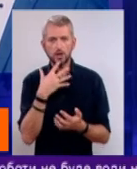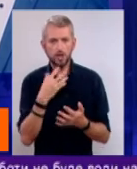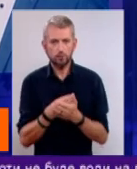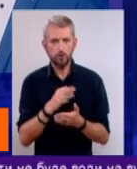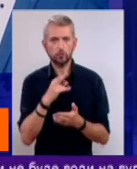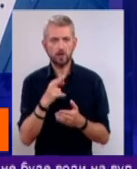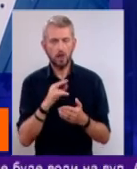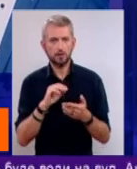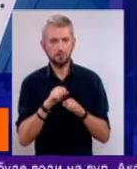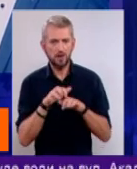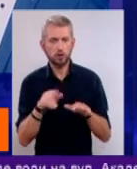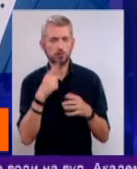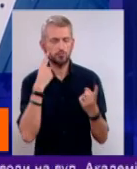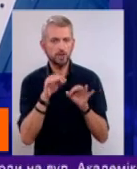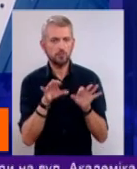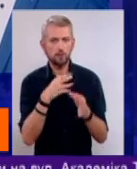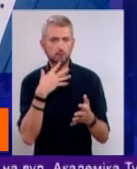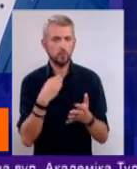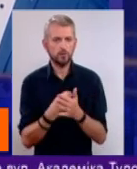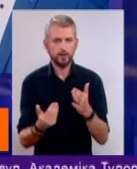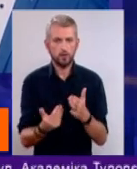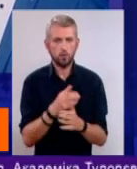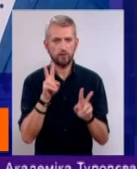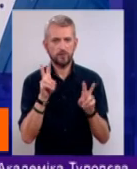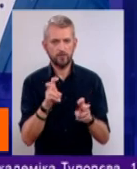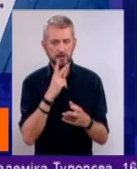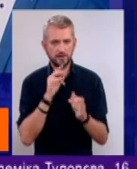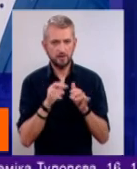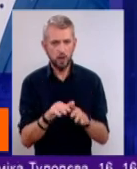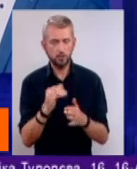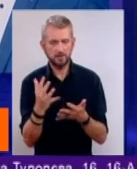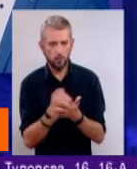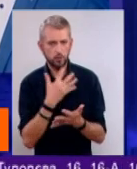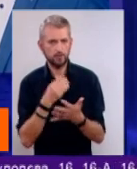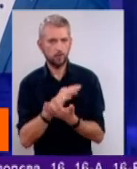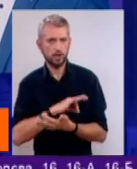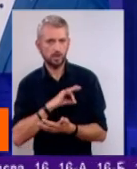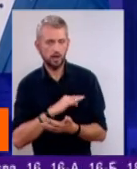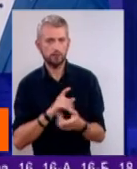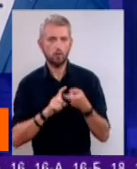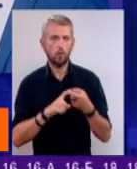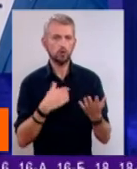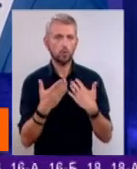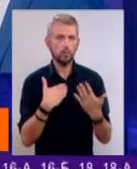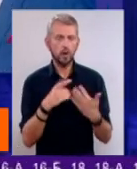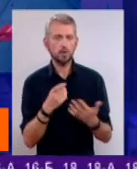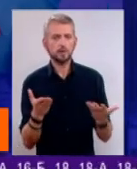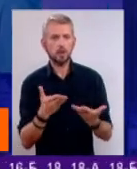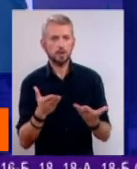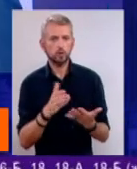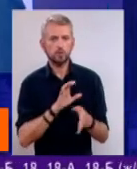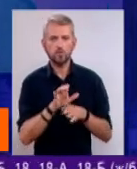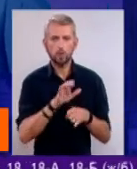мережах вони інформували про новий вид діяльності і таким чином знаходили потенційних клієнтів, комунікували з якимись там